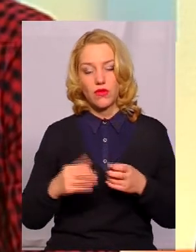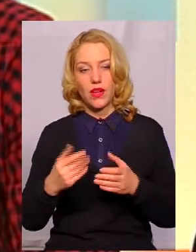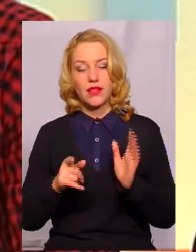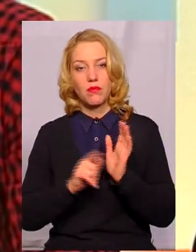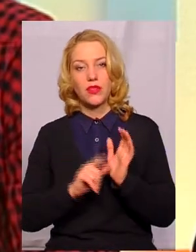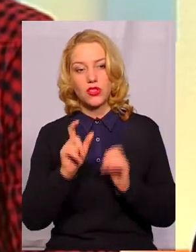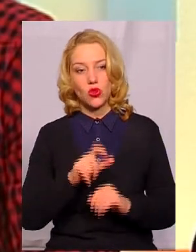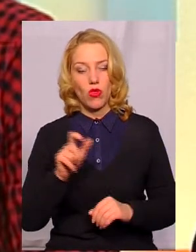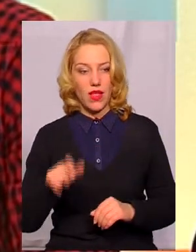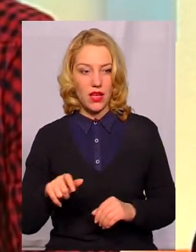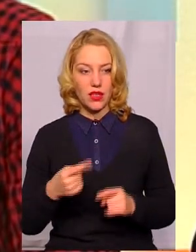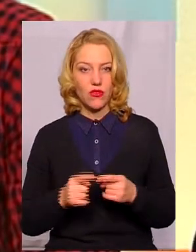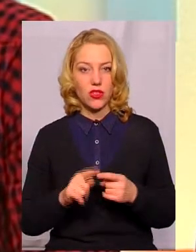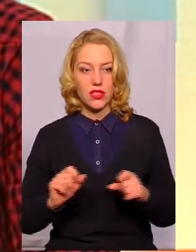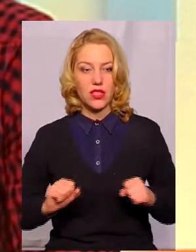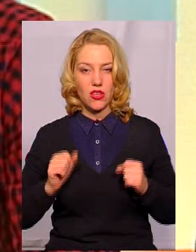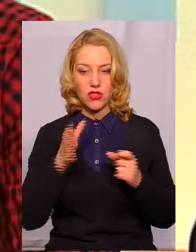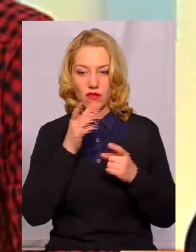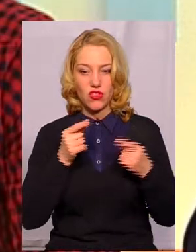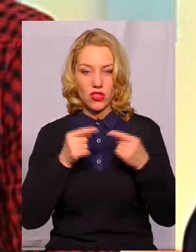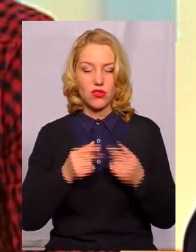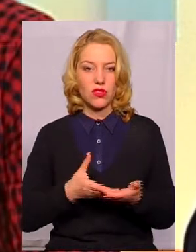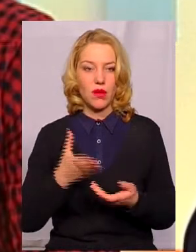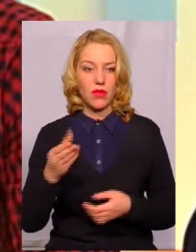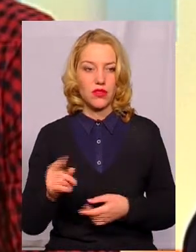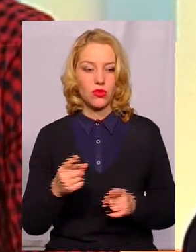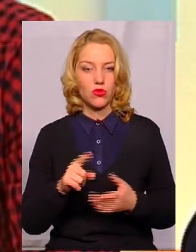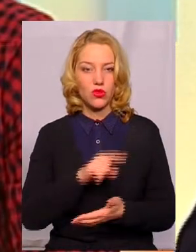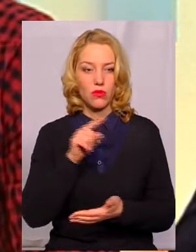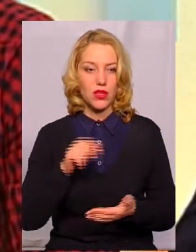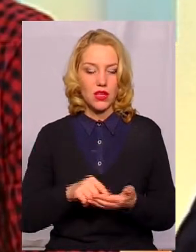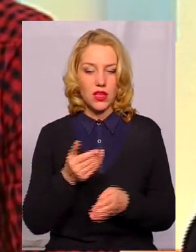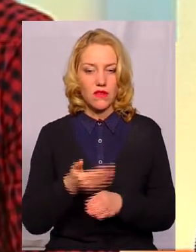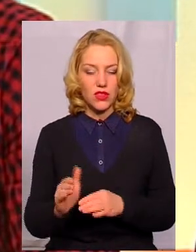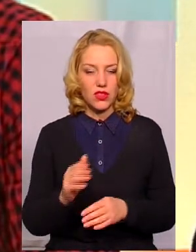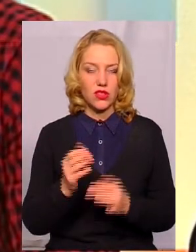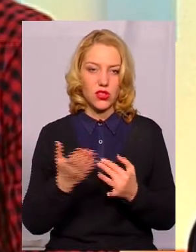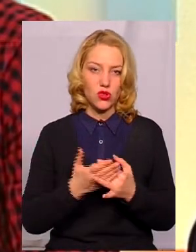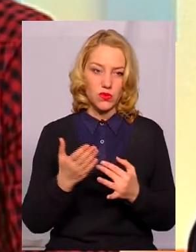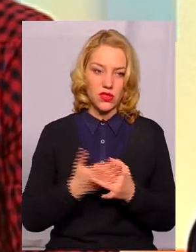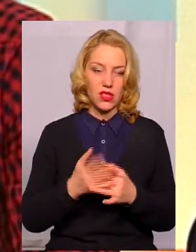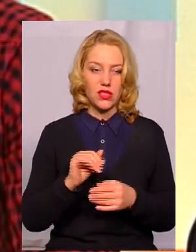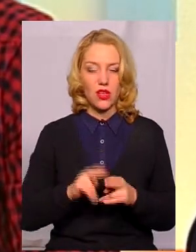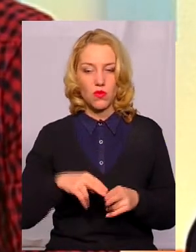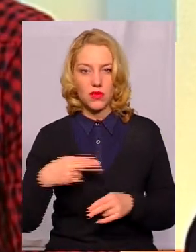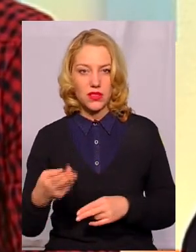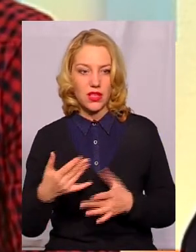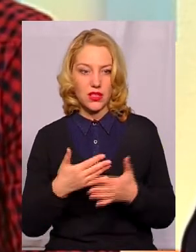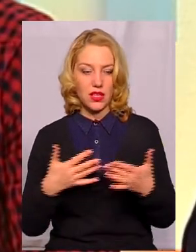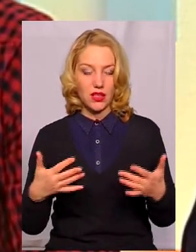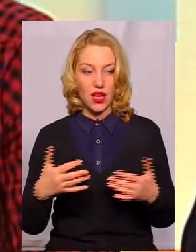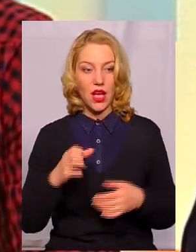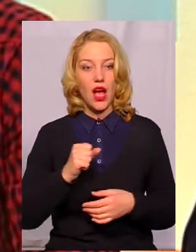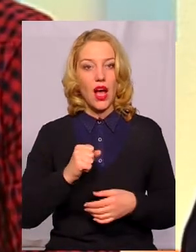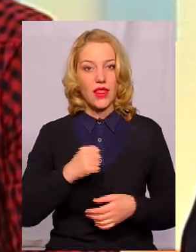пенсіонери стараються вчасно заплатити, тому що питання виділення субсидій, компенсації і так далі.